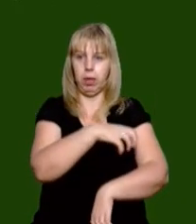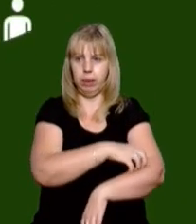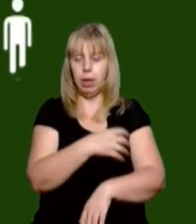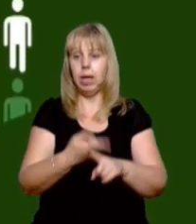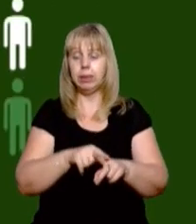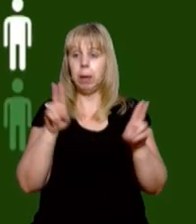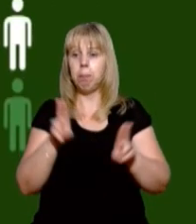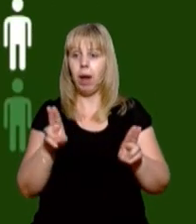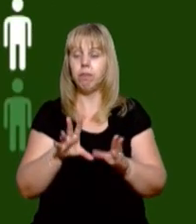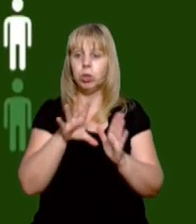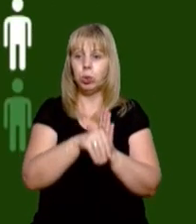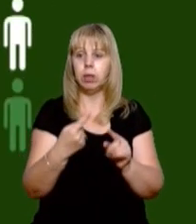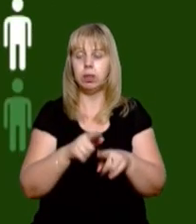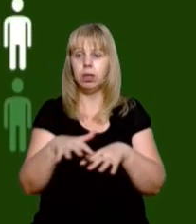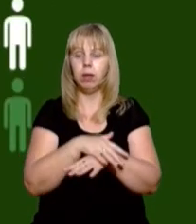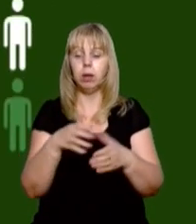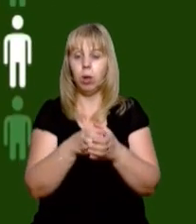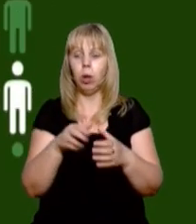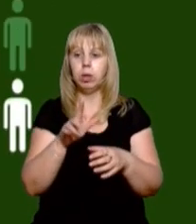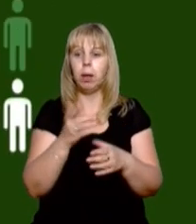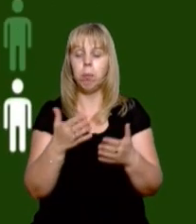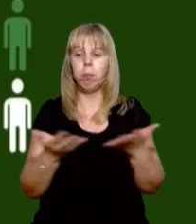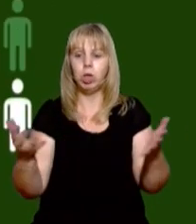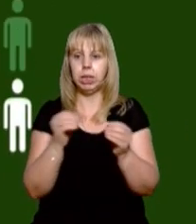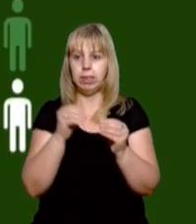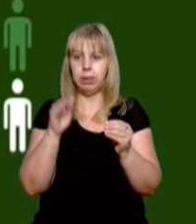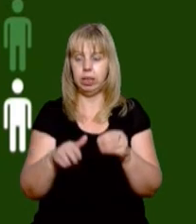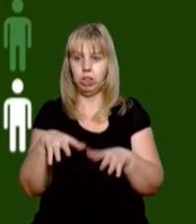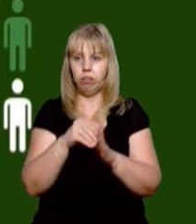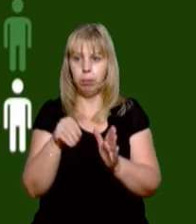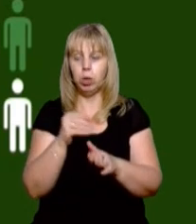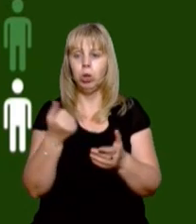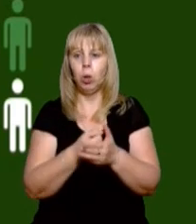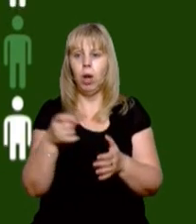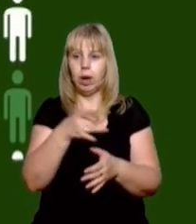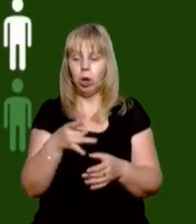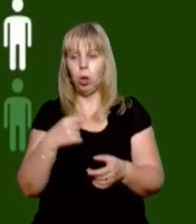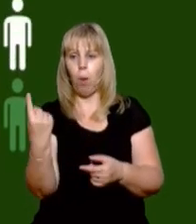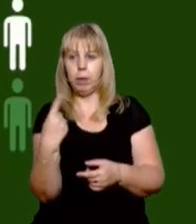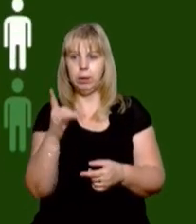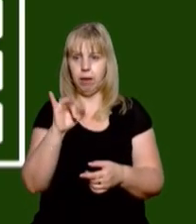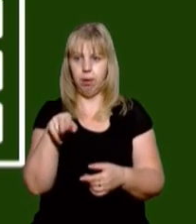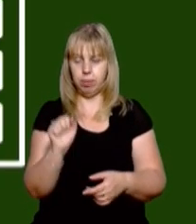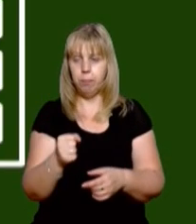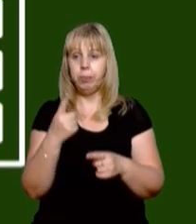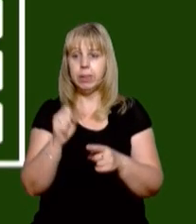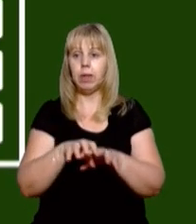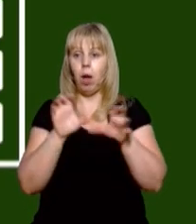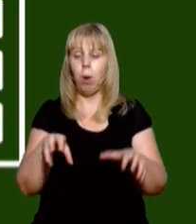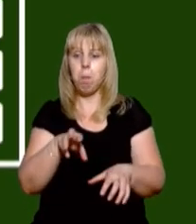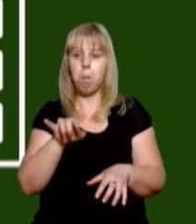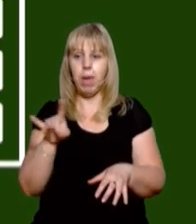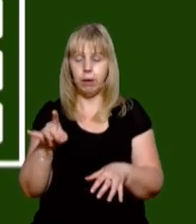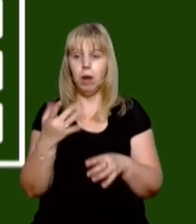Ці правила стосуються тих громад, де більше 10 тисяч виборців, а також виборів до районної та обласної ради. За голову